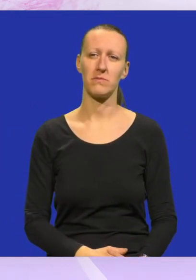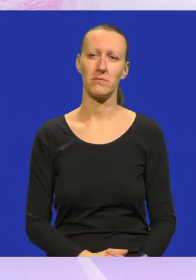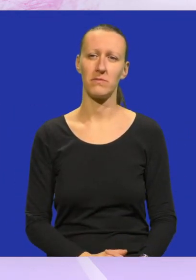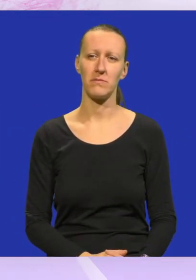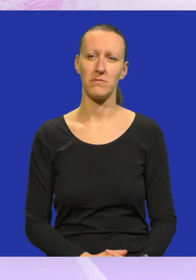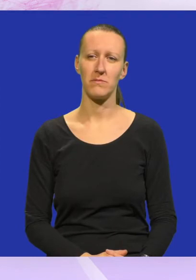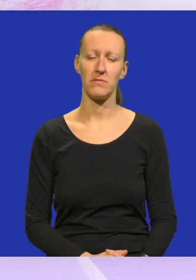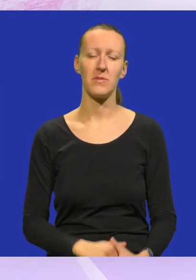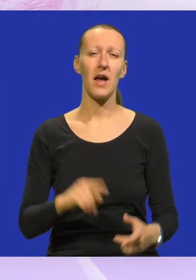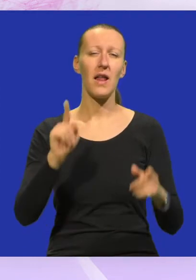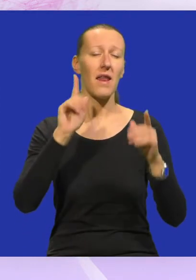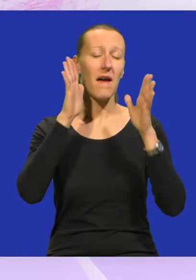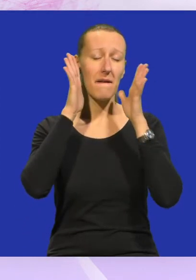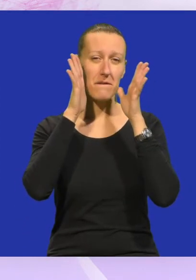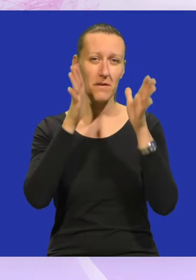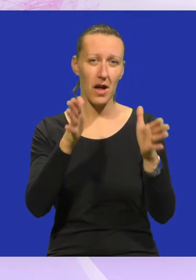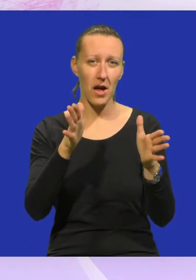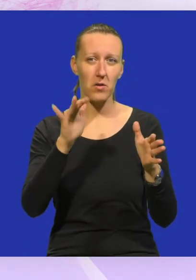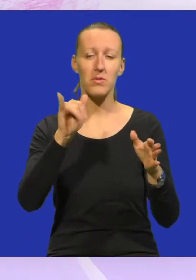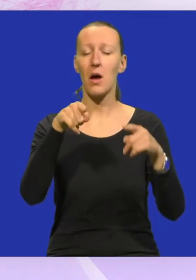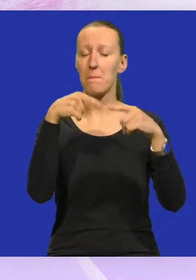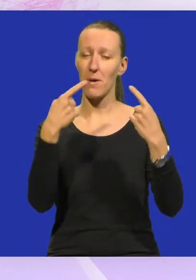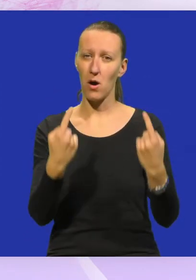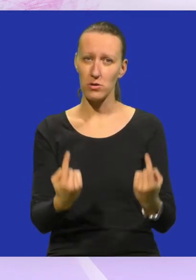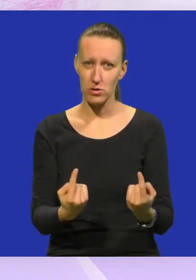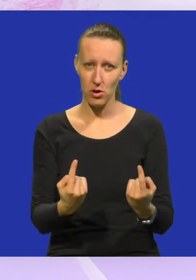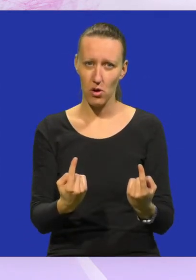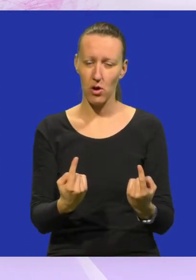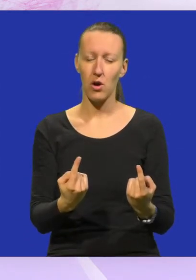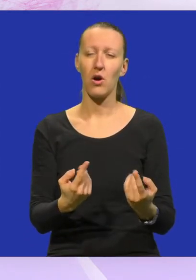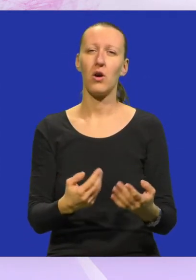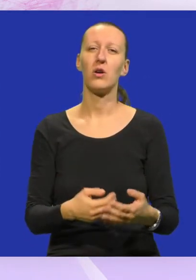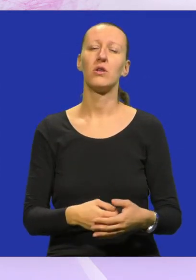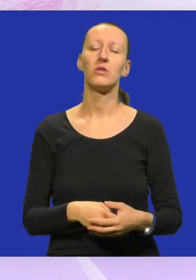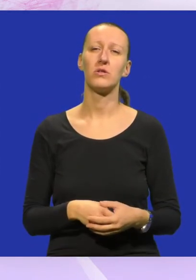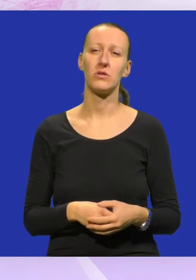Ne vjerujem da postojiš,